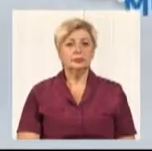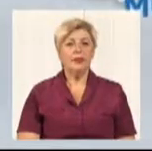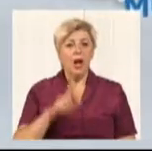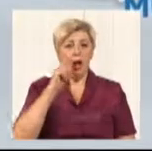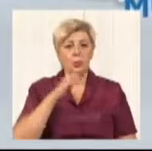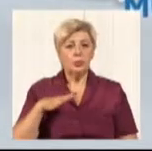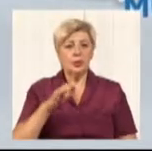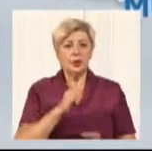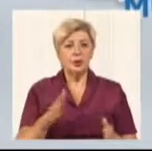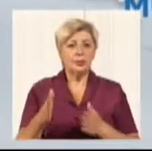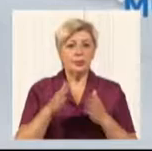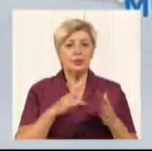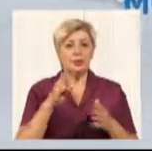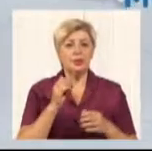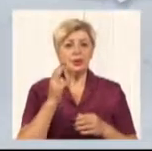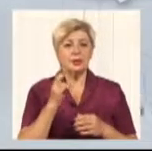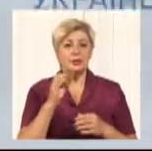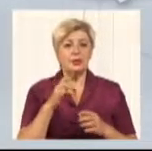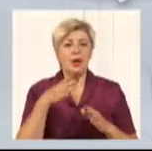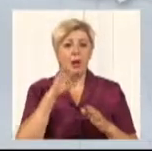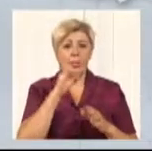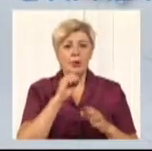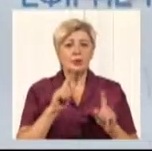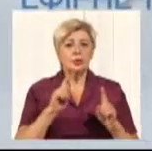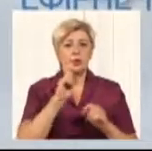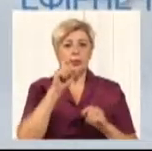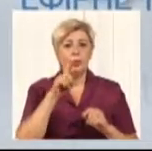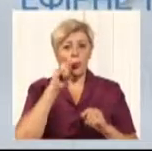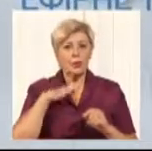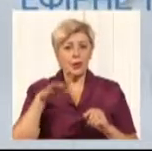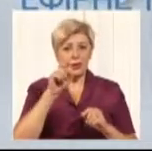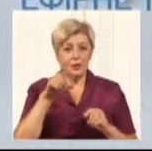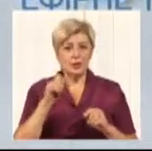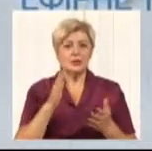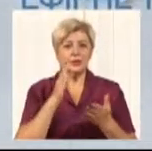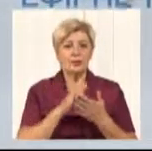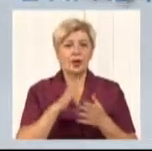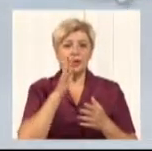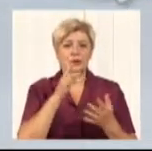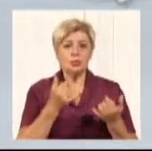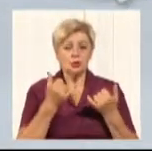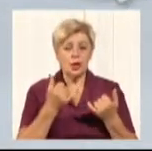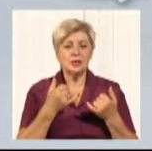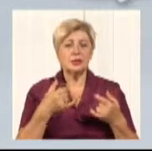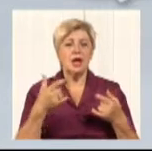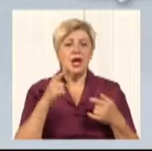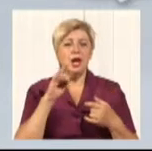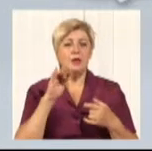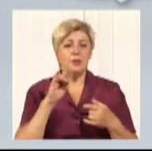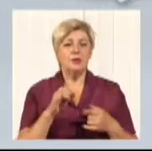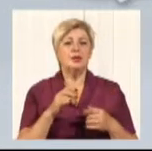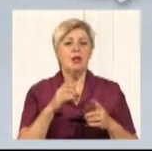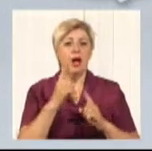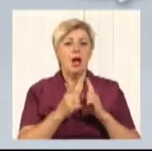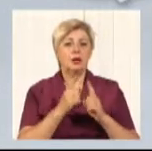Україна переходить на цифрове мовлення для того, щоб українці мали сучасне ефірне телебачення. Реформа не